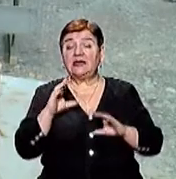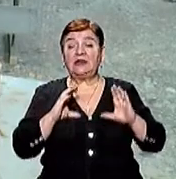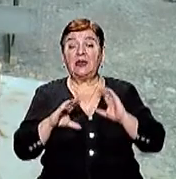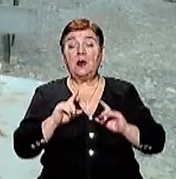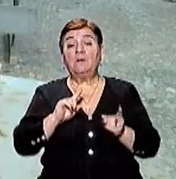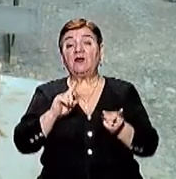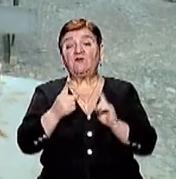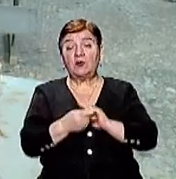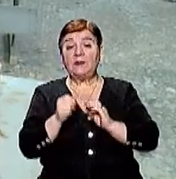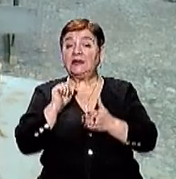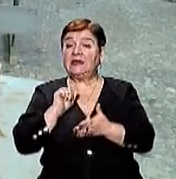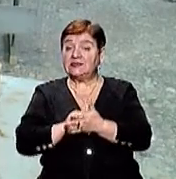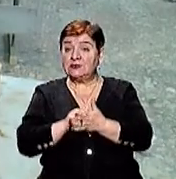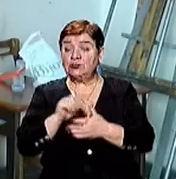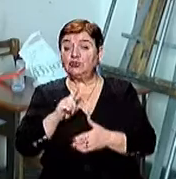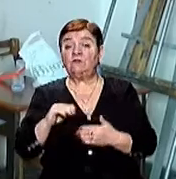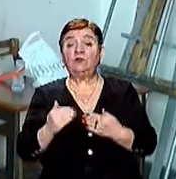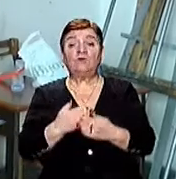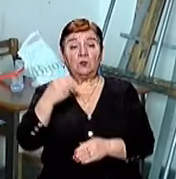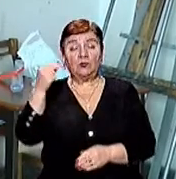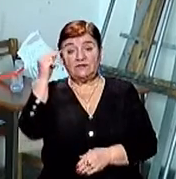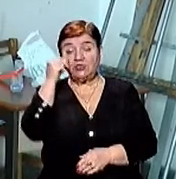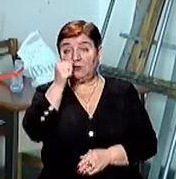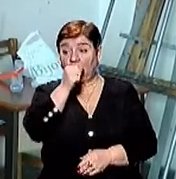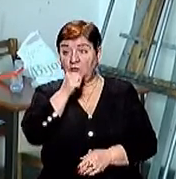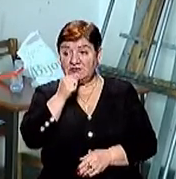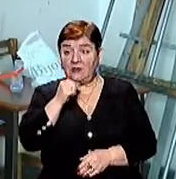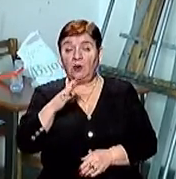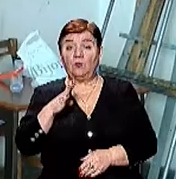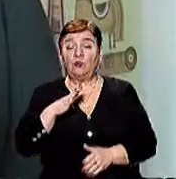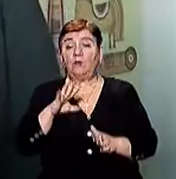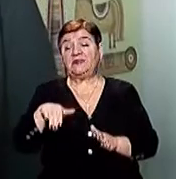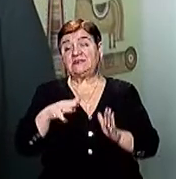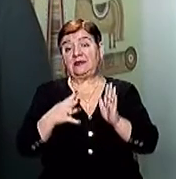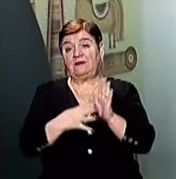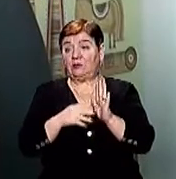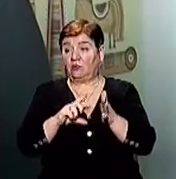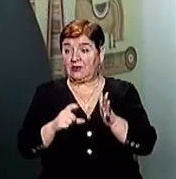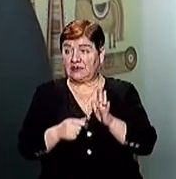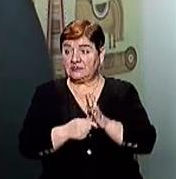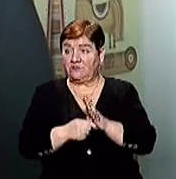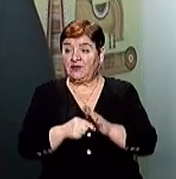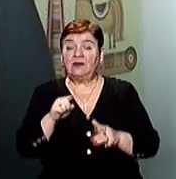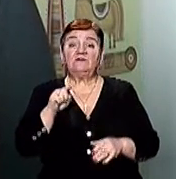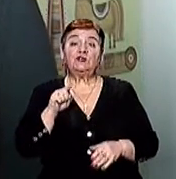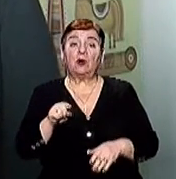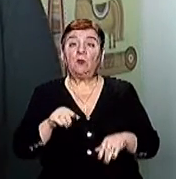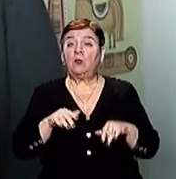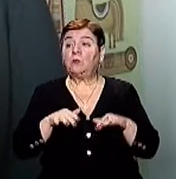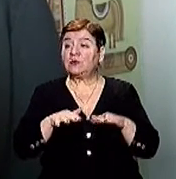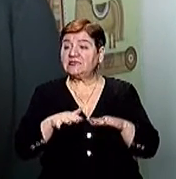переоформити ліцензію Щоб у новому навчальному році приймати абітурієнтів після 9 класу У освітньому процесі тепер